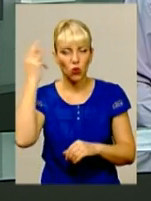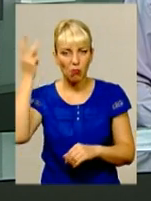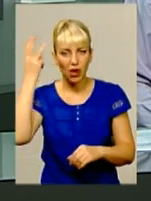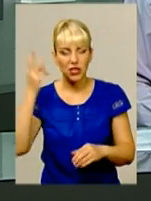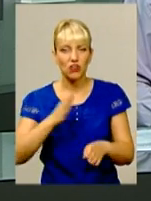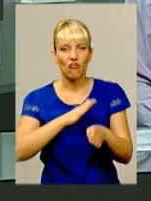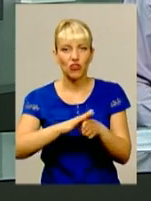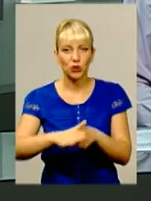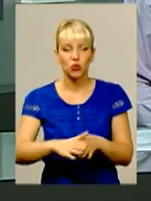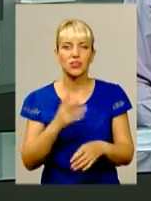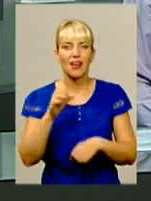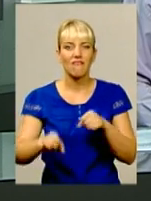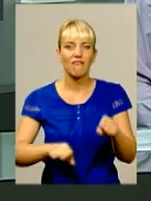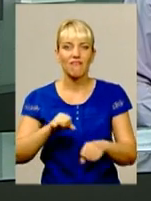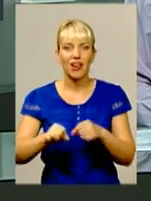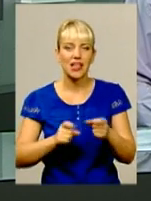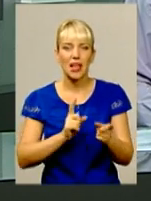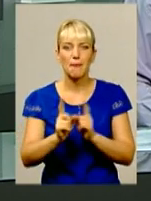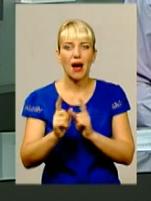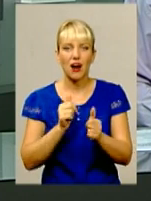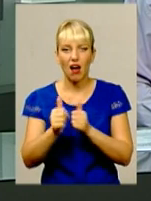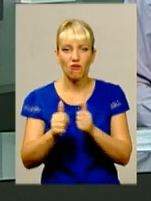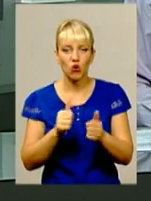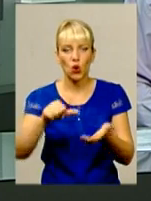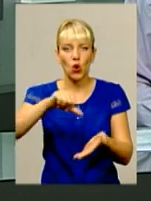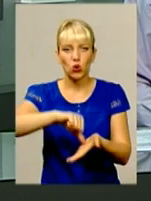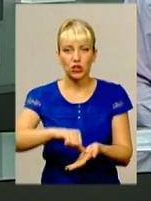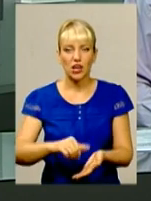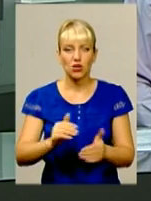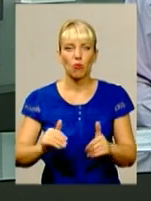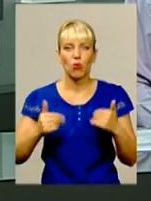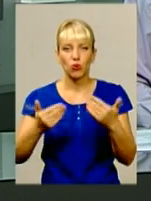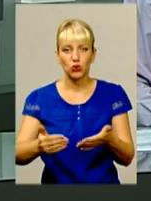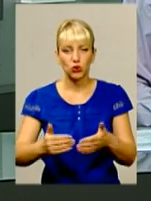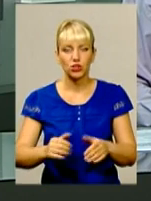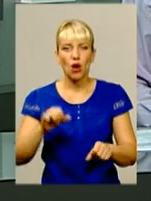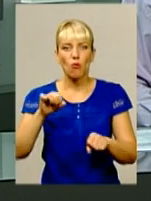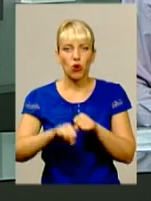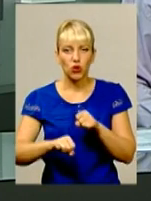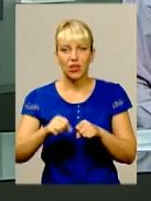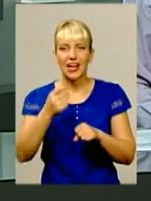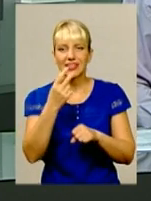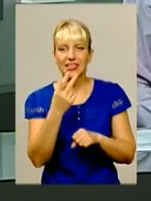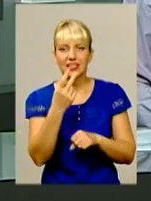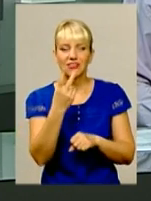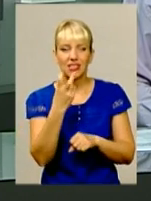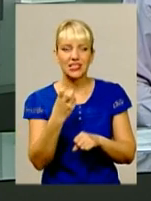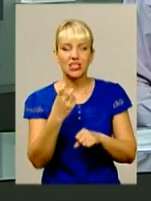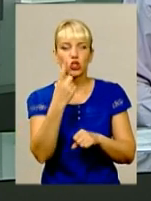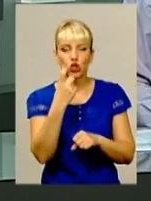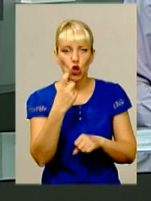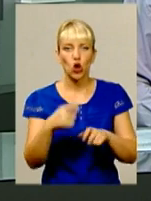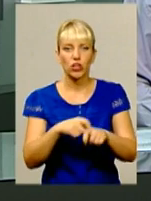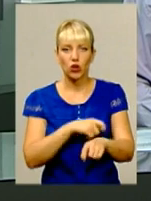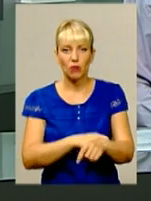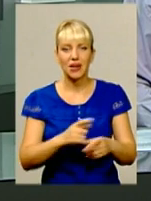відбудеться веломарафон. Учасникам велопробігу пропонують подолати на двоколісних близько 100 кілометрів. Старт